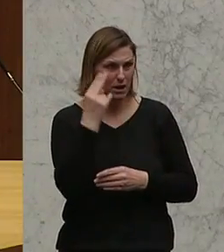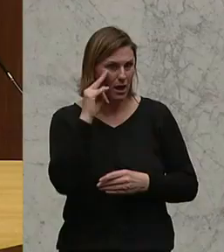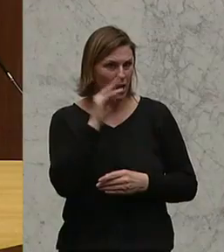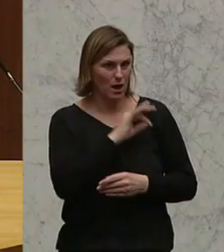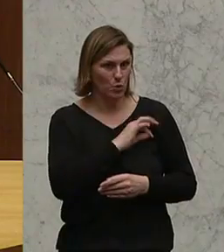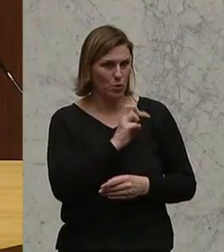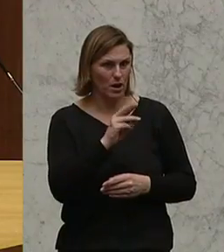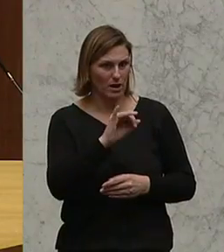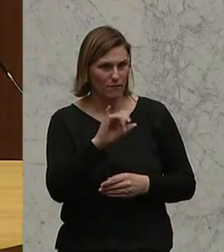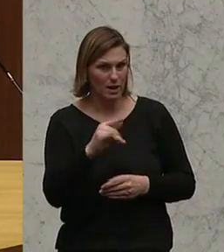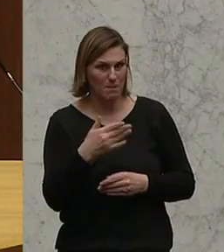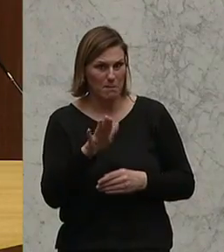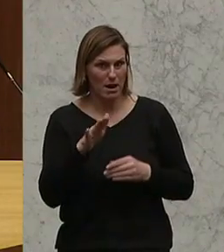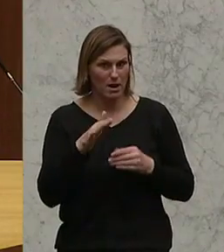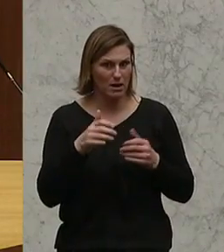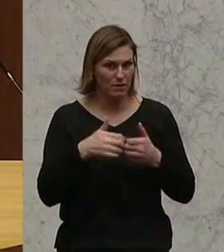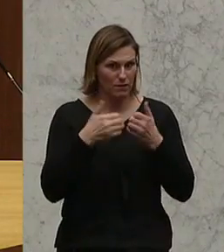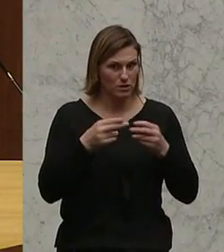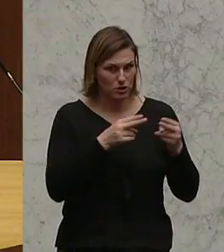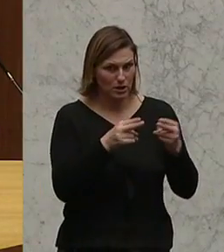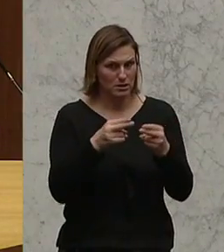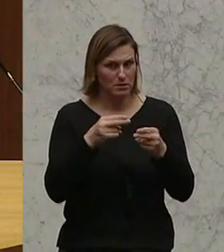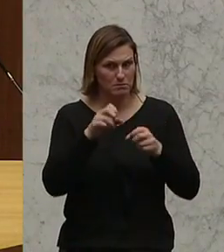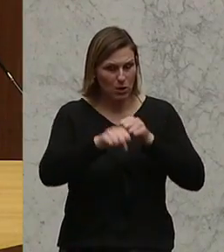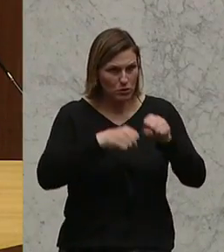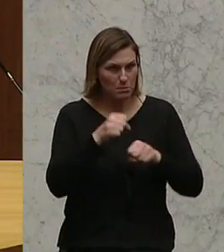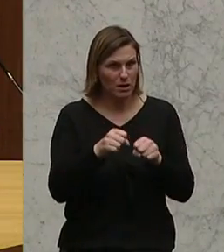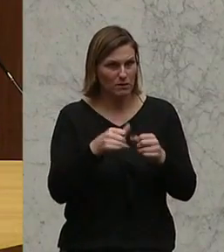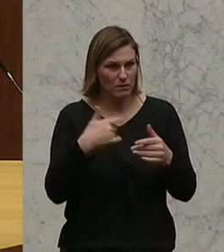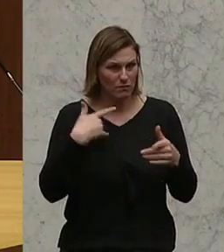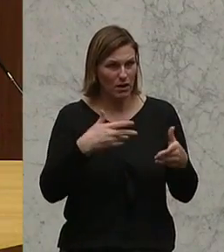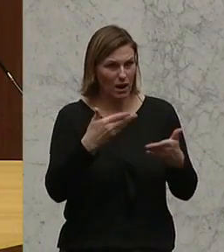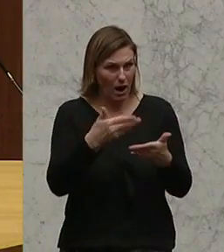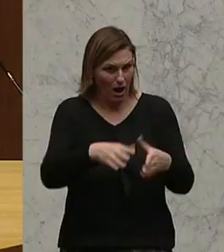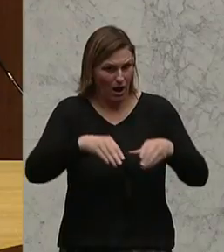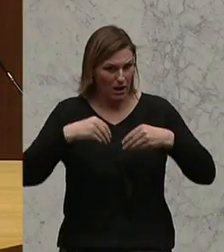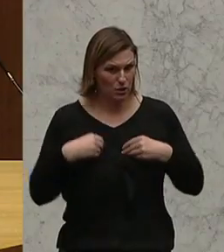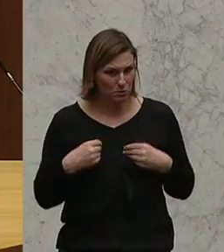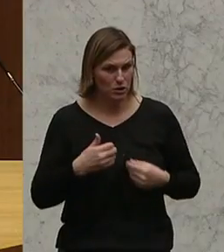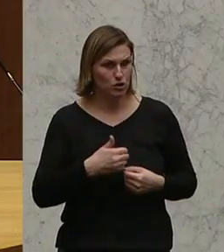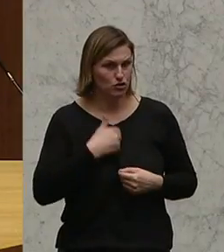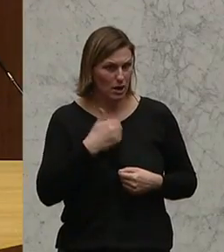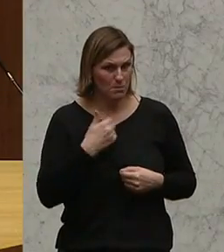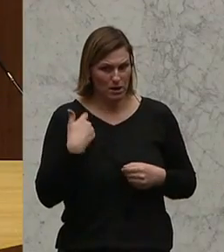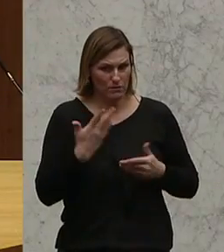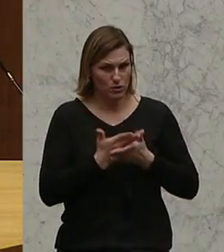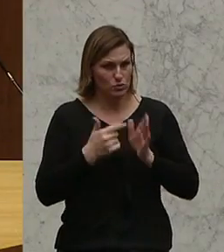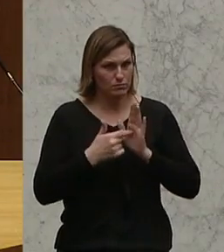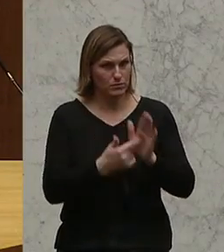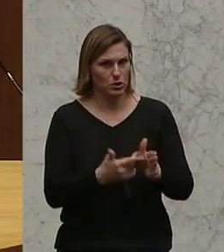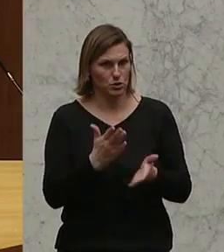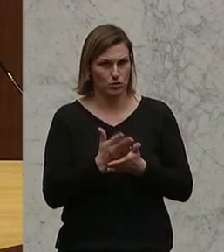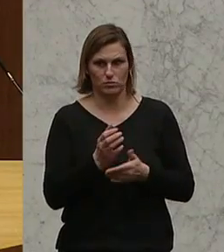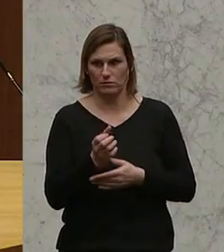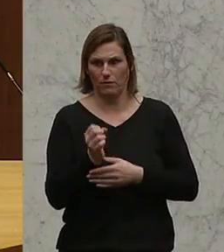Forststraßen als Mountainbikstrecken anbieten, als überhaupt angenommen wird. Wir haben das in der Steiermark vorexerziert, bereits vor mehr als